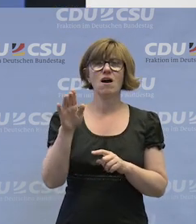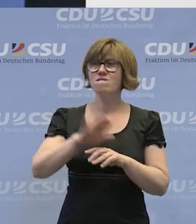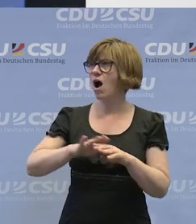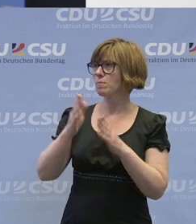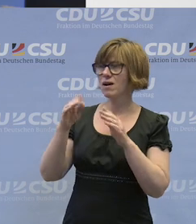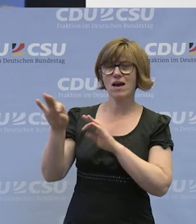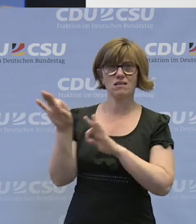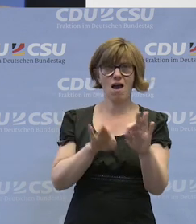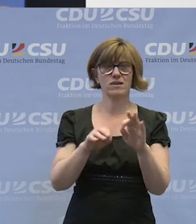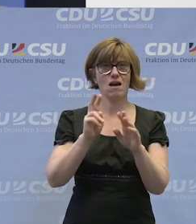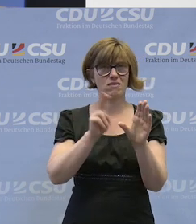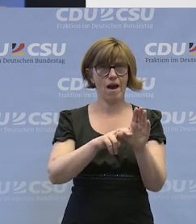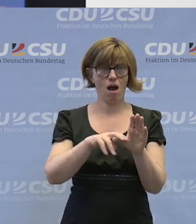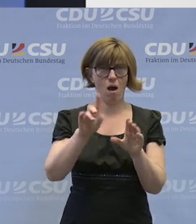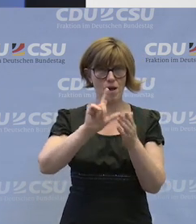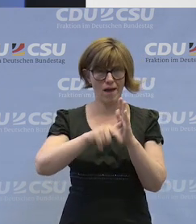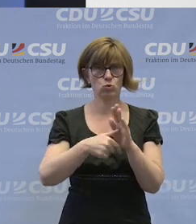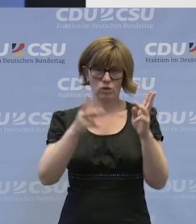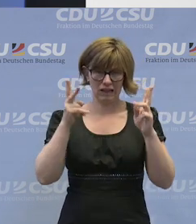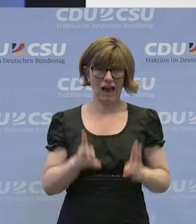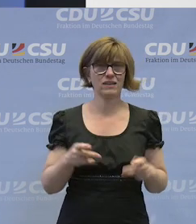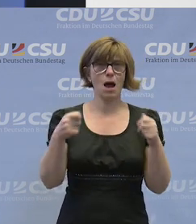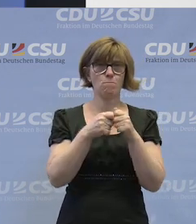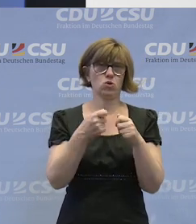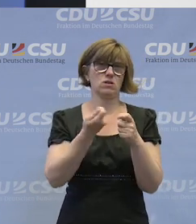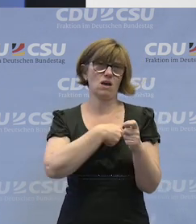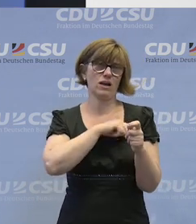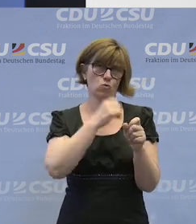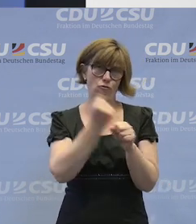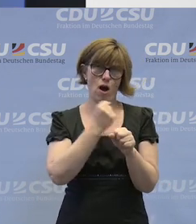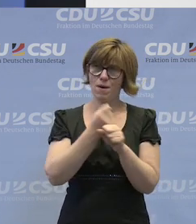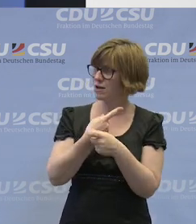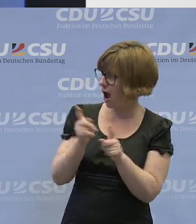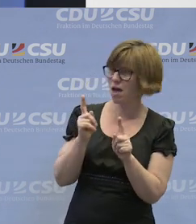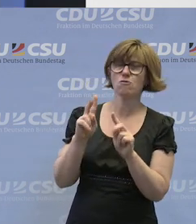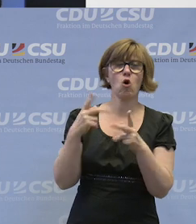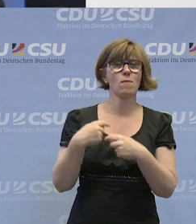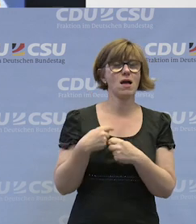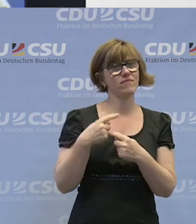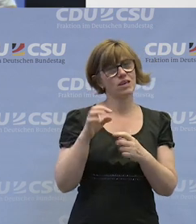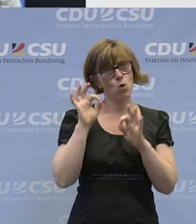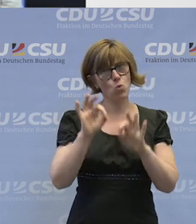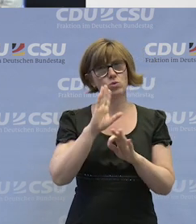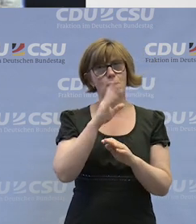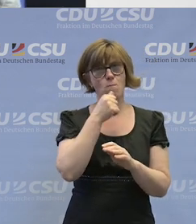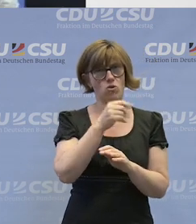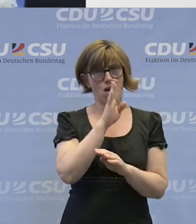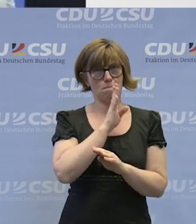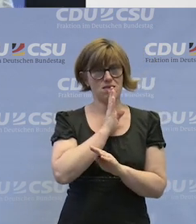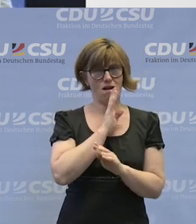Fachbereichsleiter Teilhabeleistungen und Recht bei der Bundesagentur für Arbeit. Ihnen allen noch mal einen guten Montagmittag.